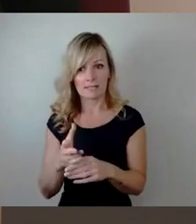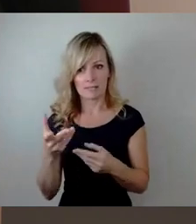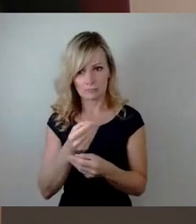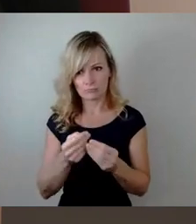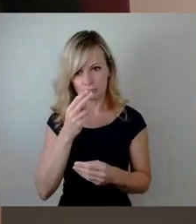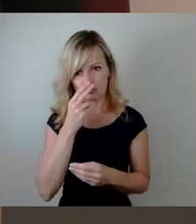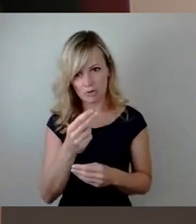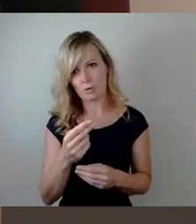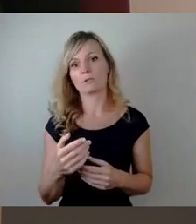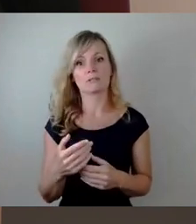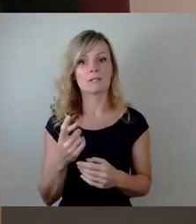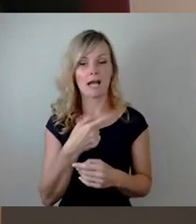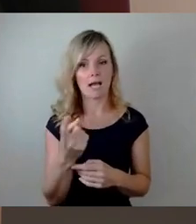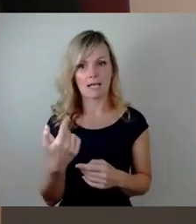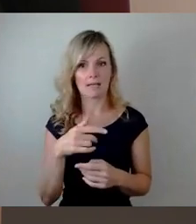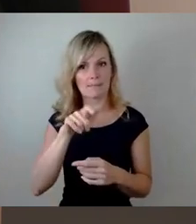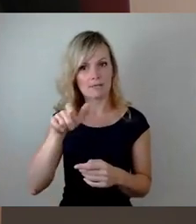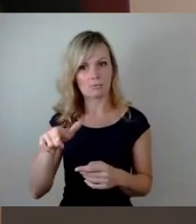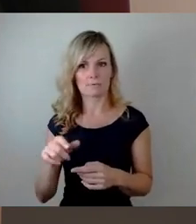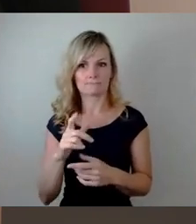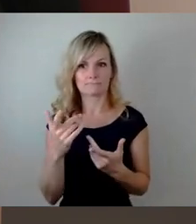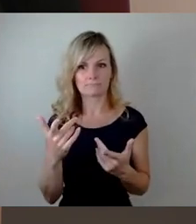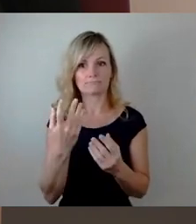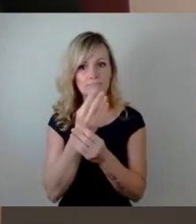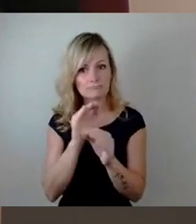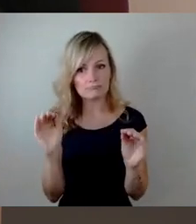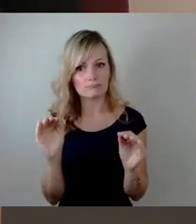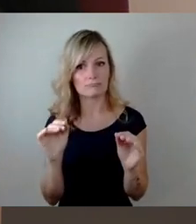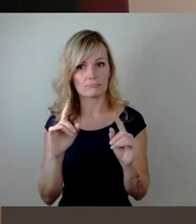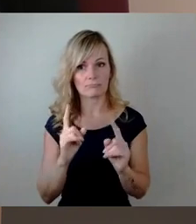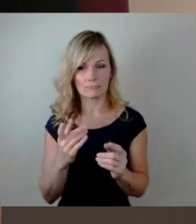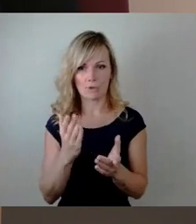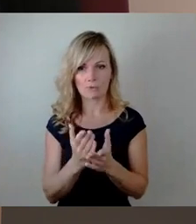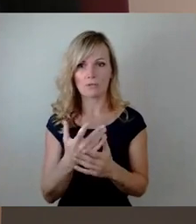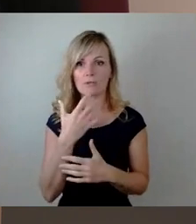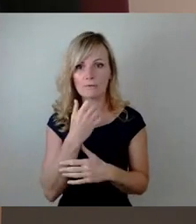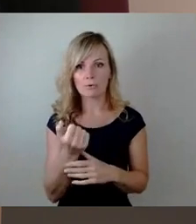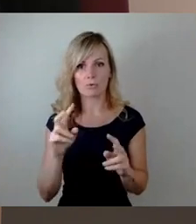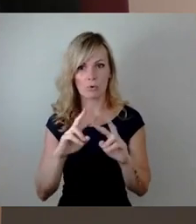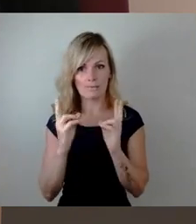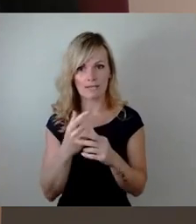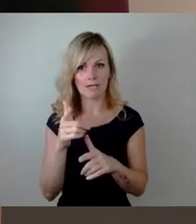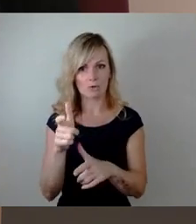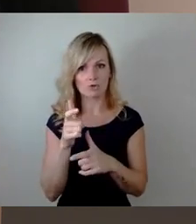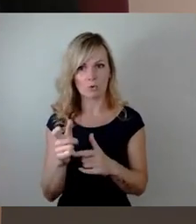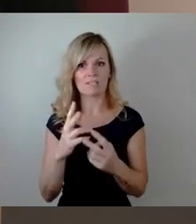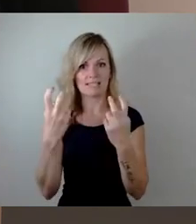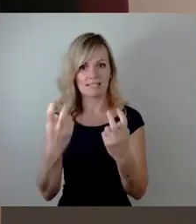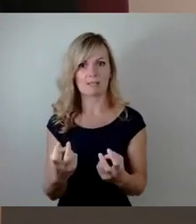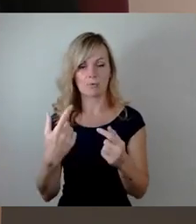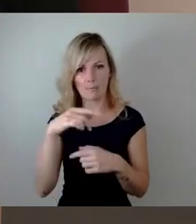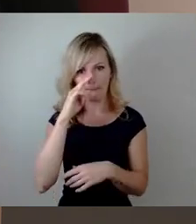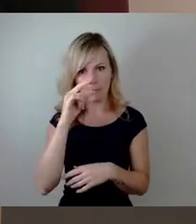alle Beteiligten entsprechend informieren und wir würden gerne die Umweltausschusssitzung am Montag, an der ja alle